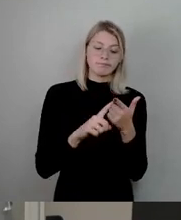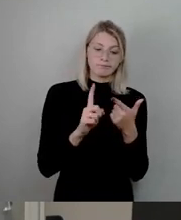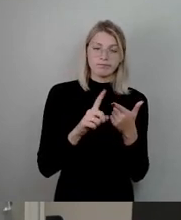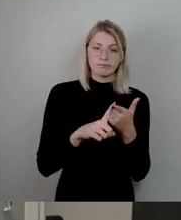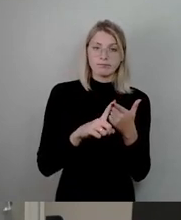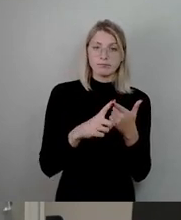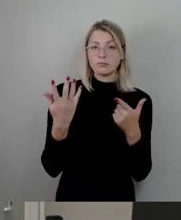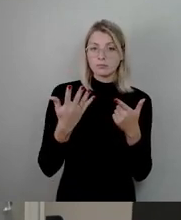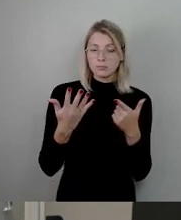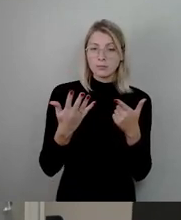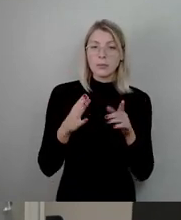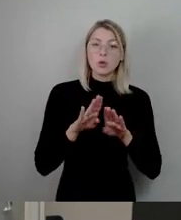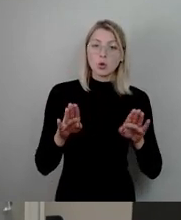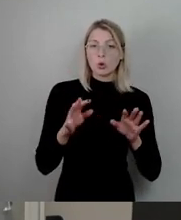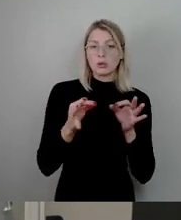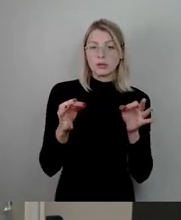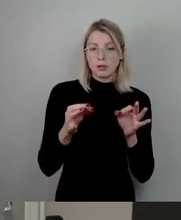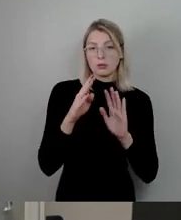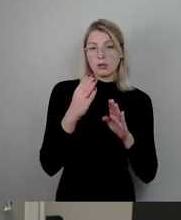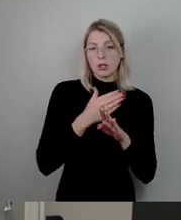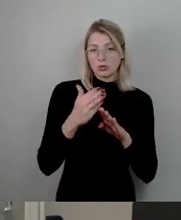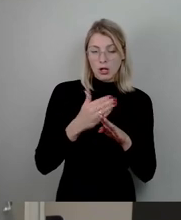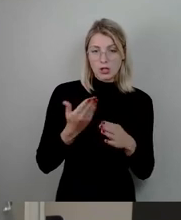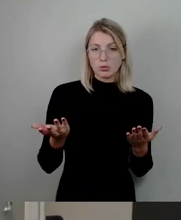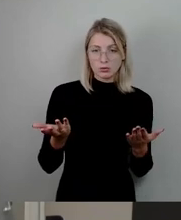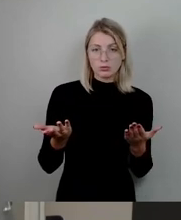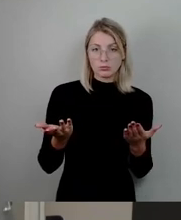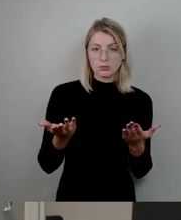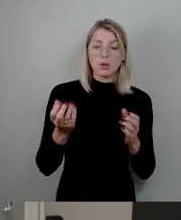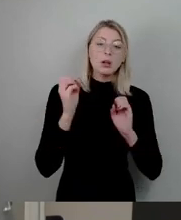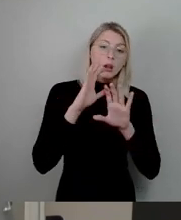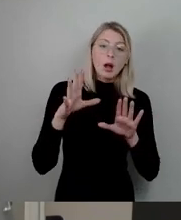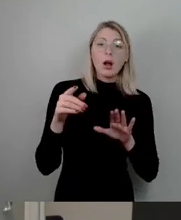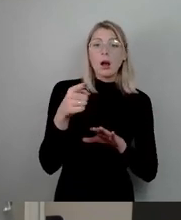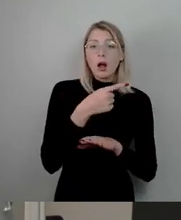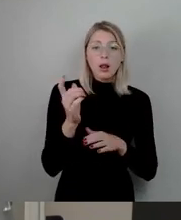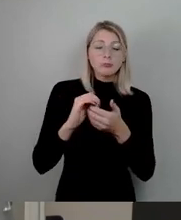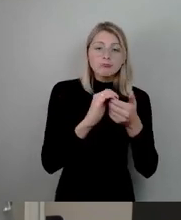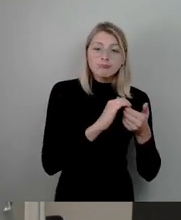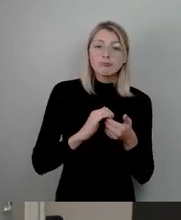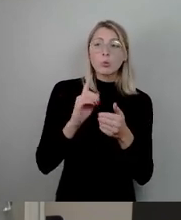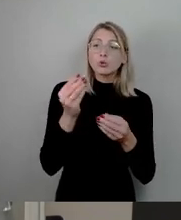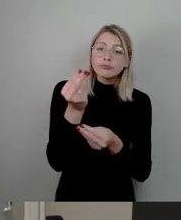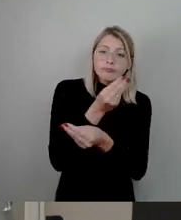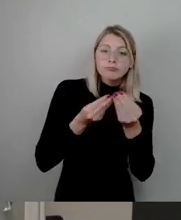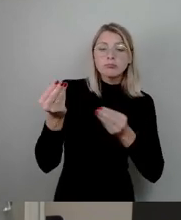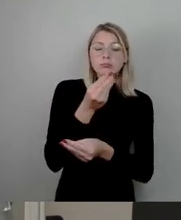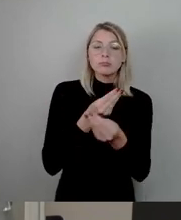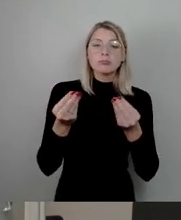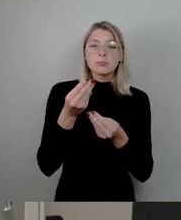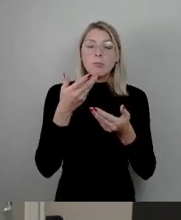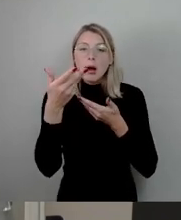Grundsatzentscheidung. Natürlich müssen wir miteinander ins Gespräch kommen, müssen wir miteinander beraten,